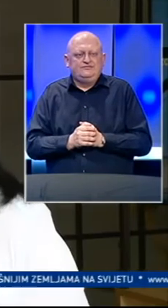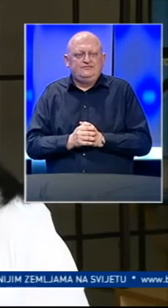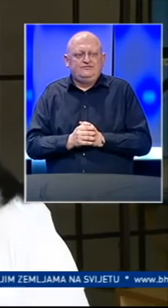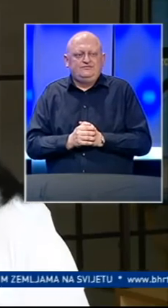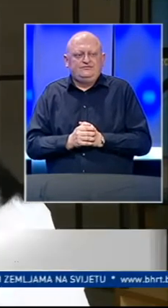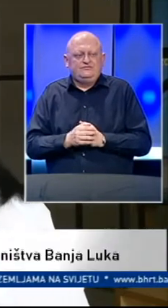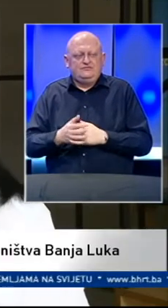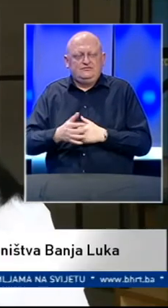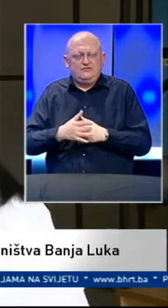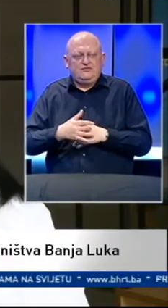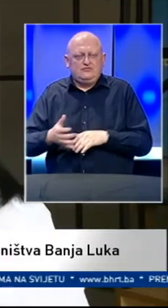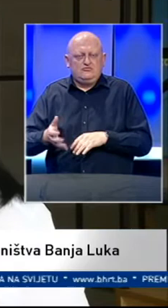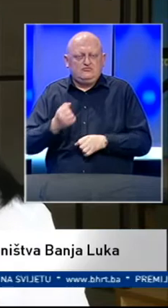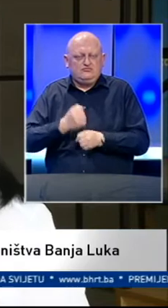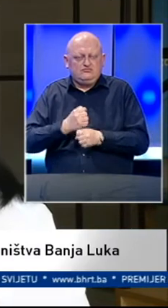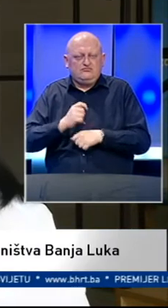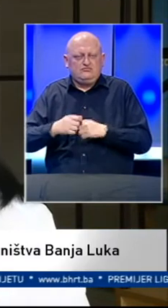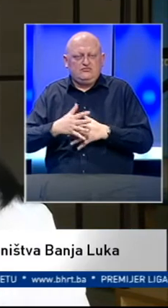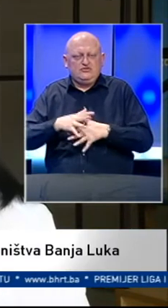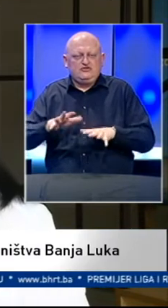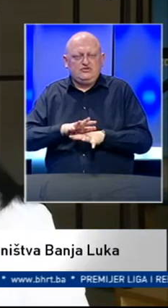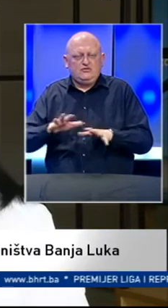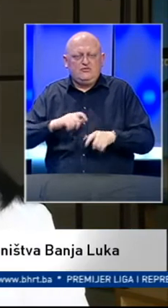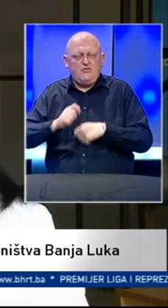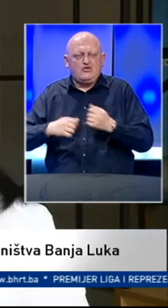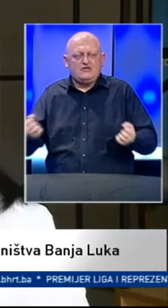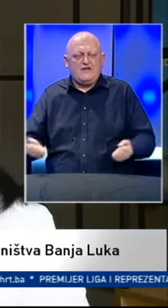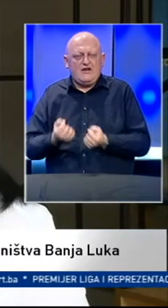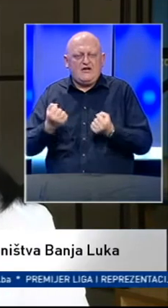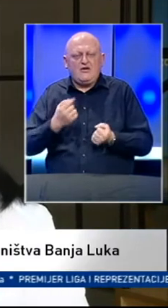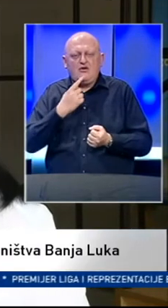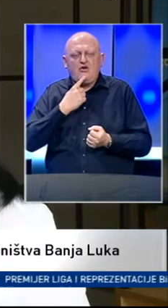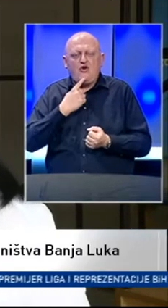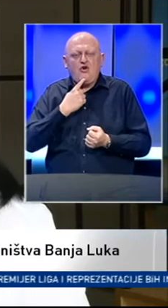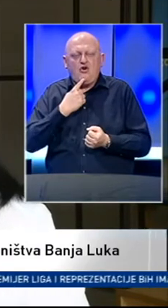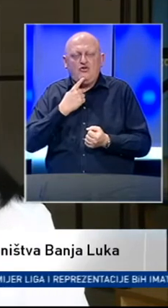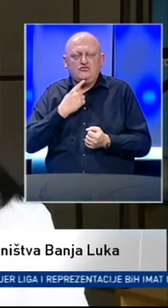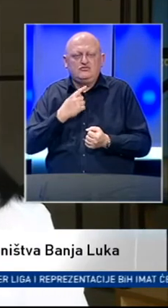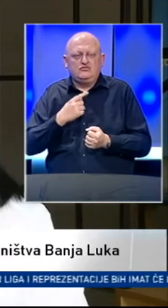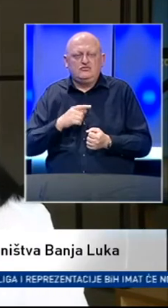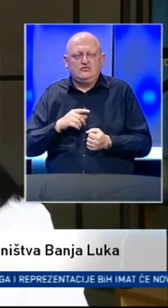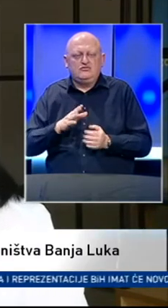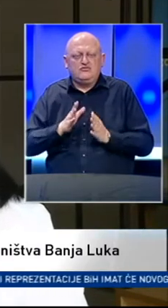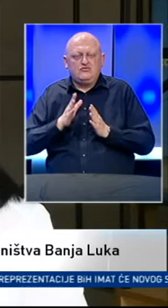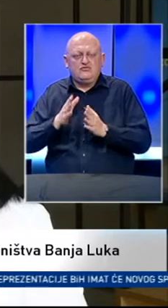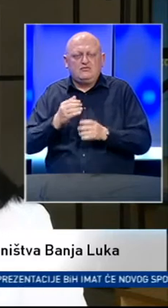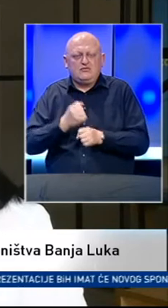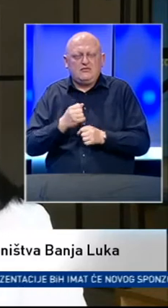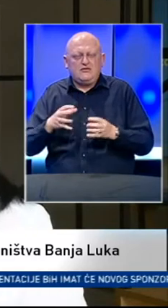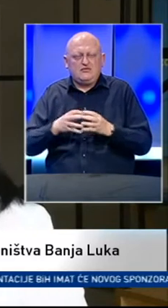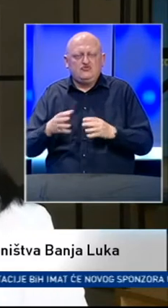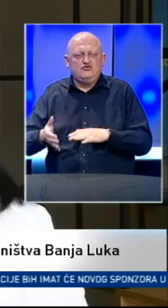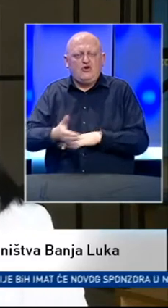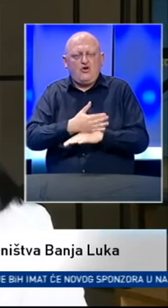Socijalno preduzetništvo podrazumiva širok spektar poslovnih aktivnosti koje su usmjerene na stvaranje društvene